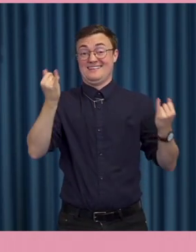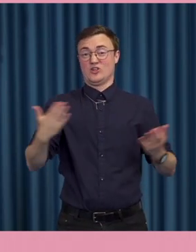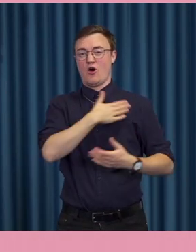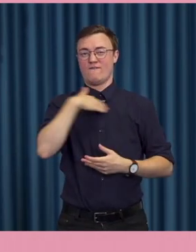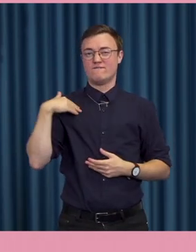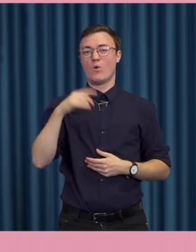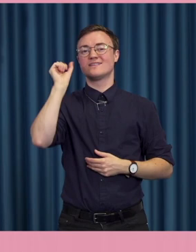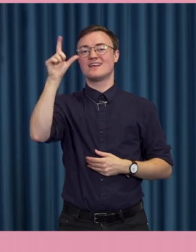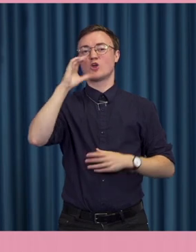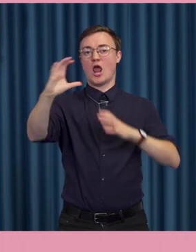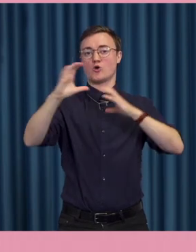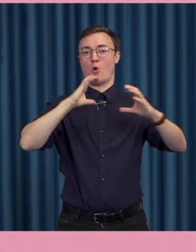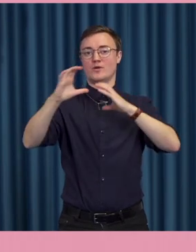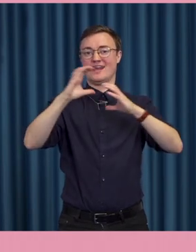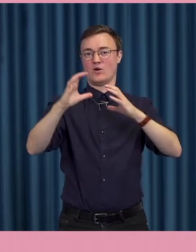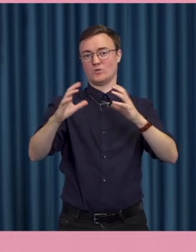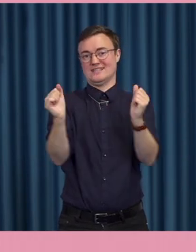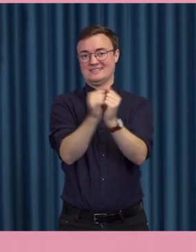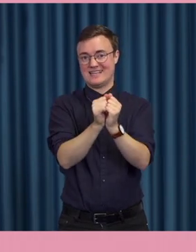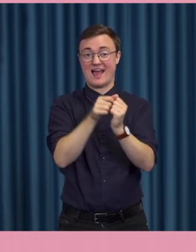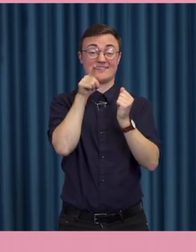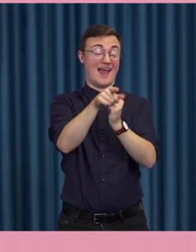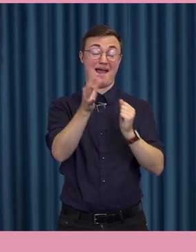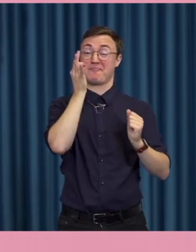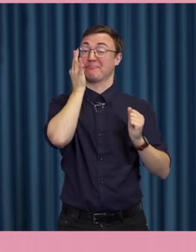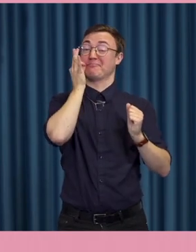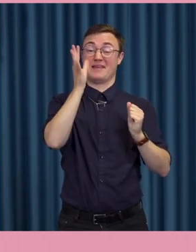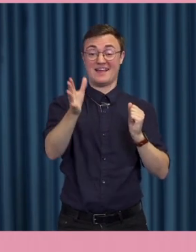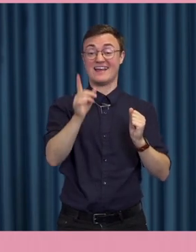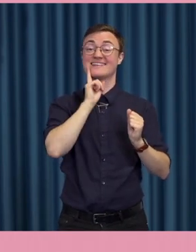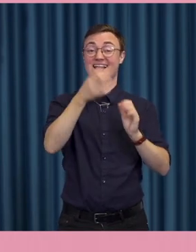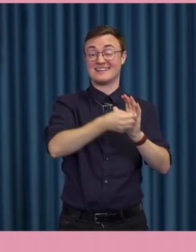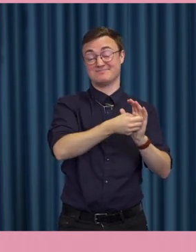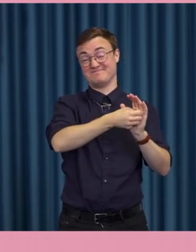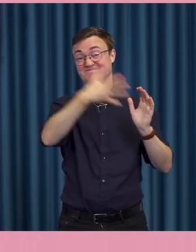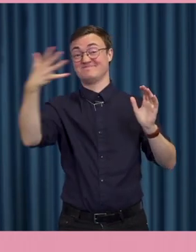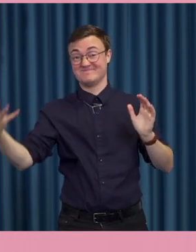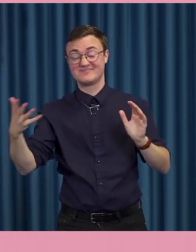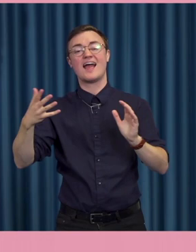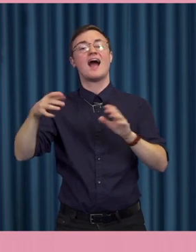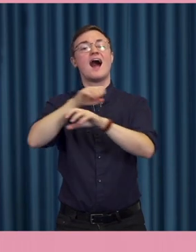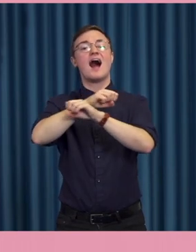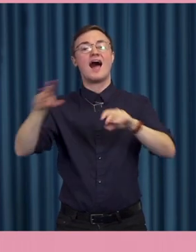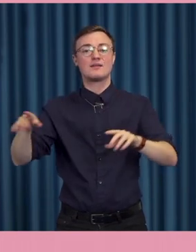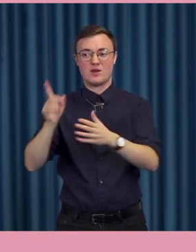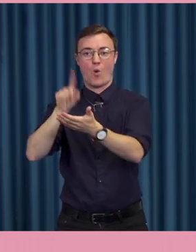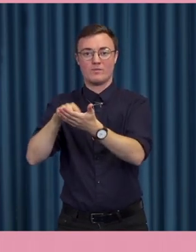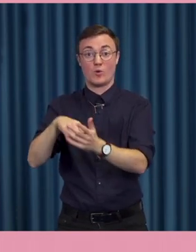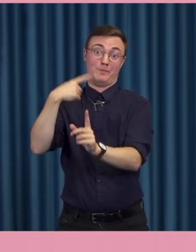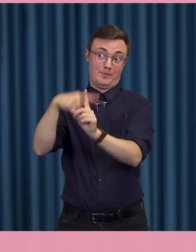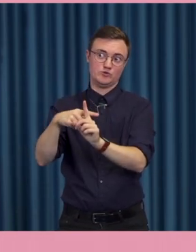kommunikationslandskap är som upplagt för både den allmänna opinionen och specifika nyckelpersoner kan